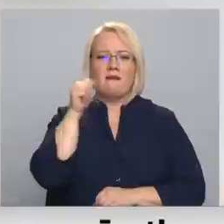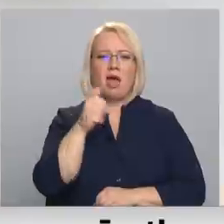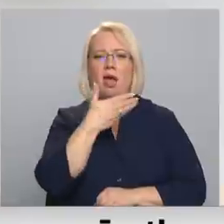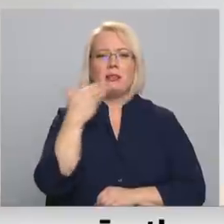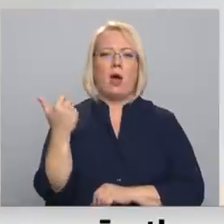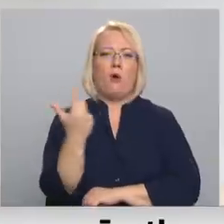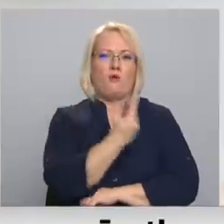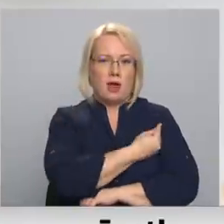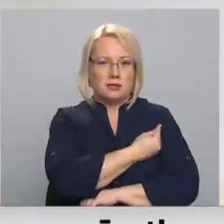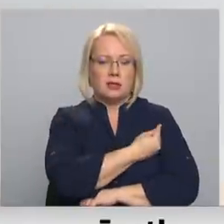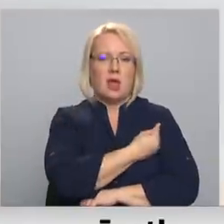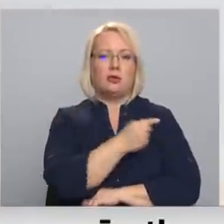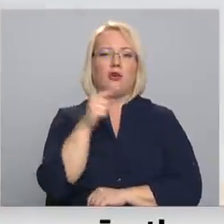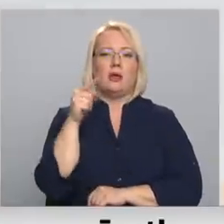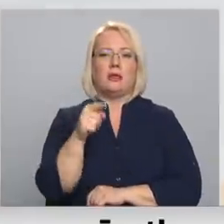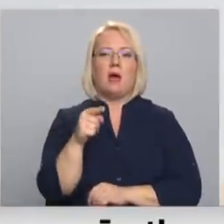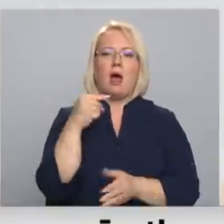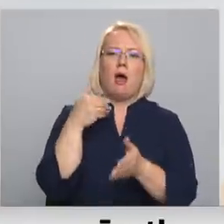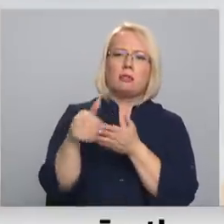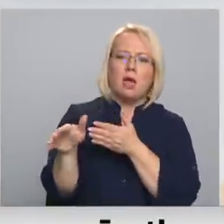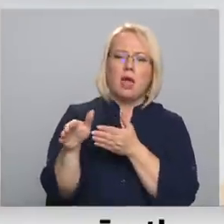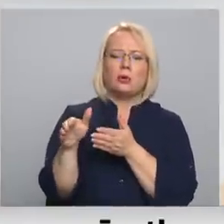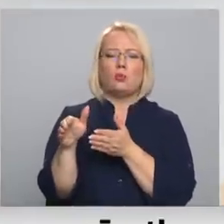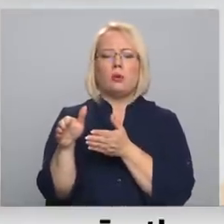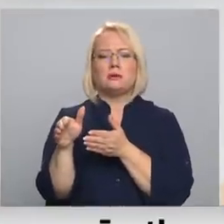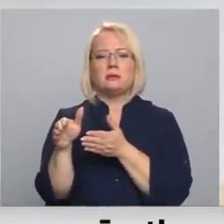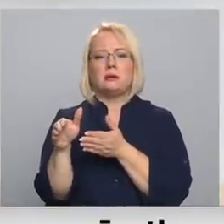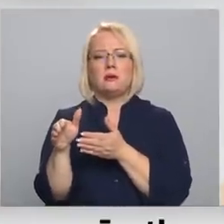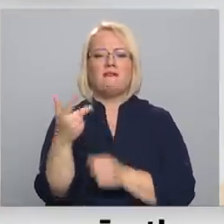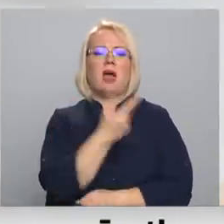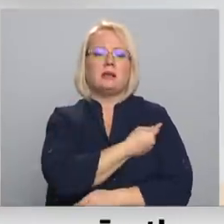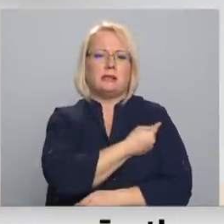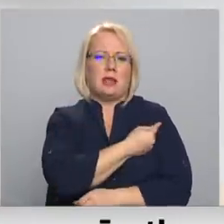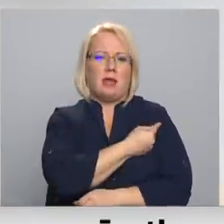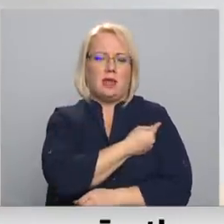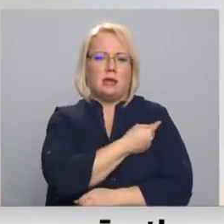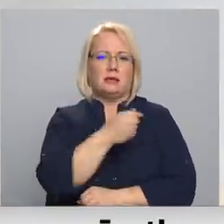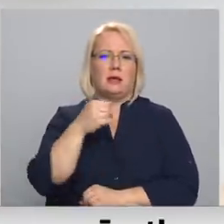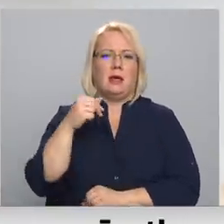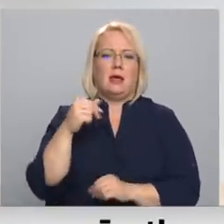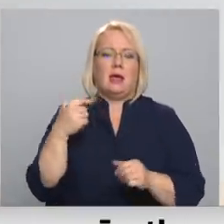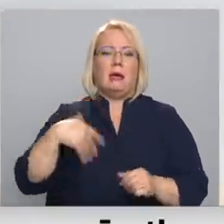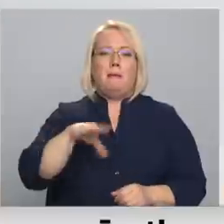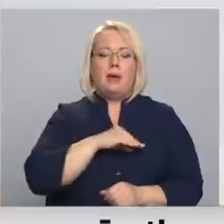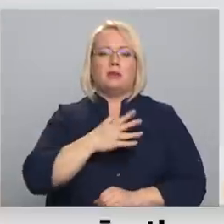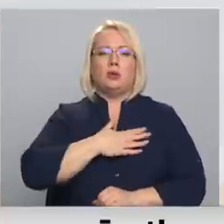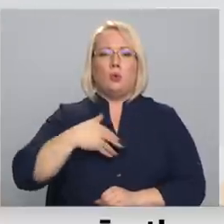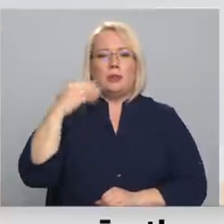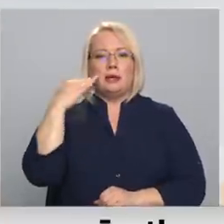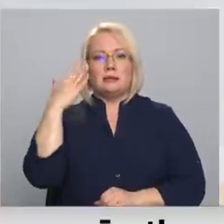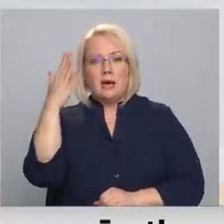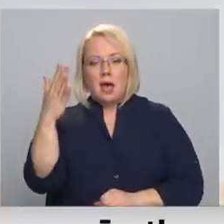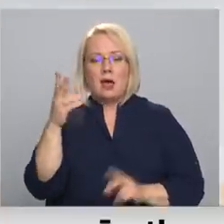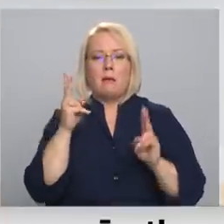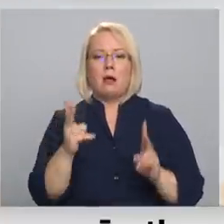savakcinējušies, ka viņi atiektos vakcinēties. Mēs ļoti darām, ka